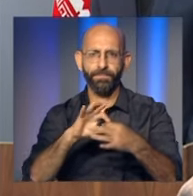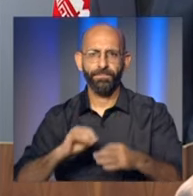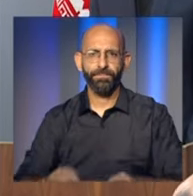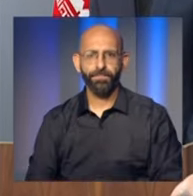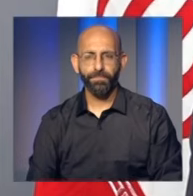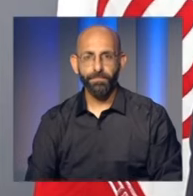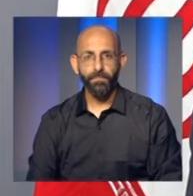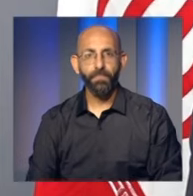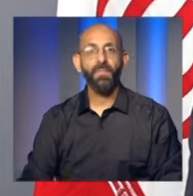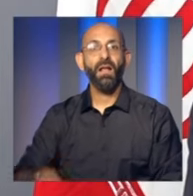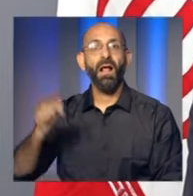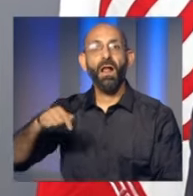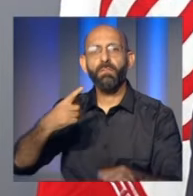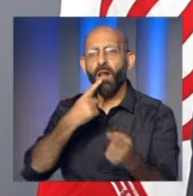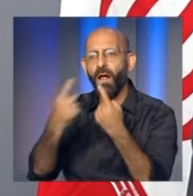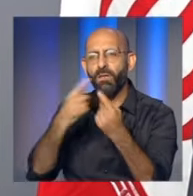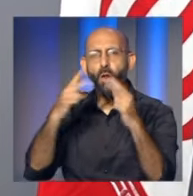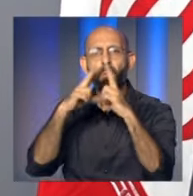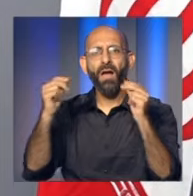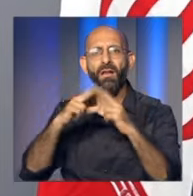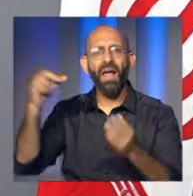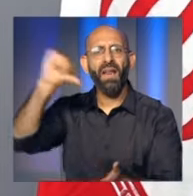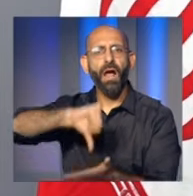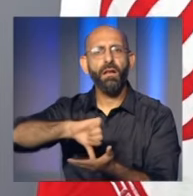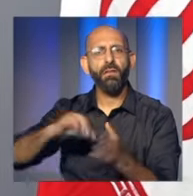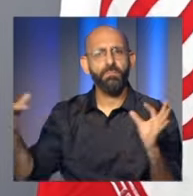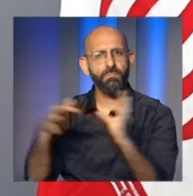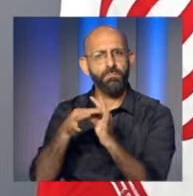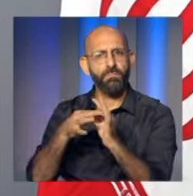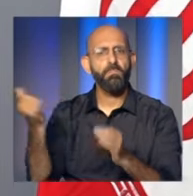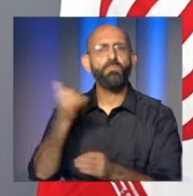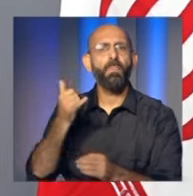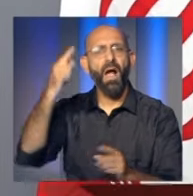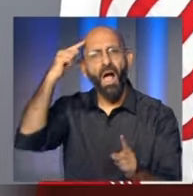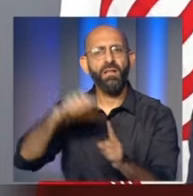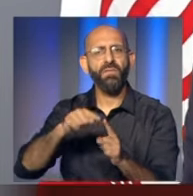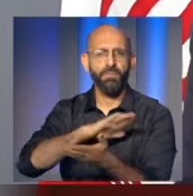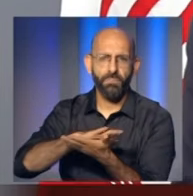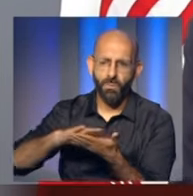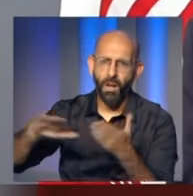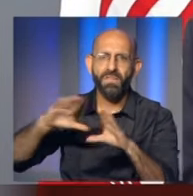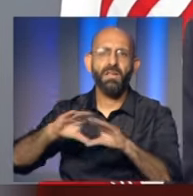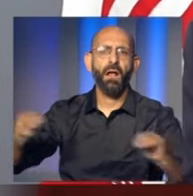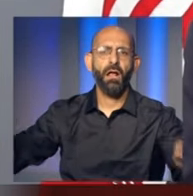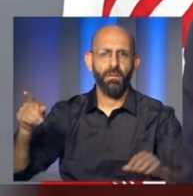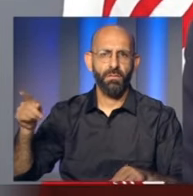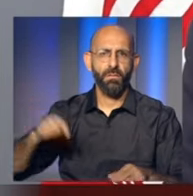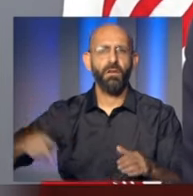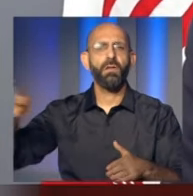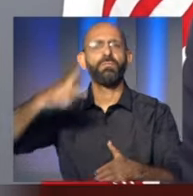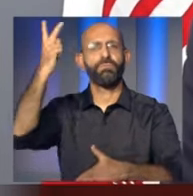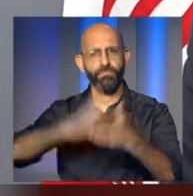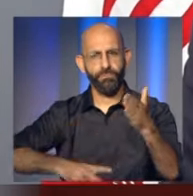الشعب اللبناني إن العلاقات الوثيقة بين الجمهورية الإسلامية الإيرانية والجمهورية اللبنانية هي مؤشر رئيسي